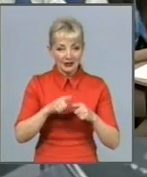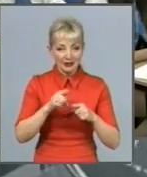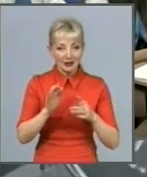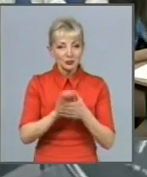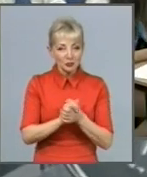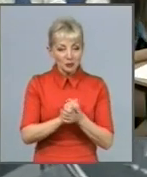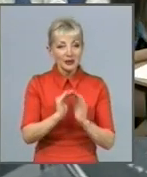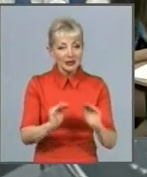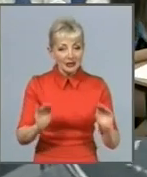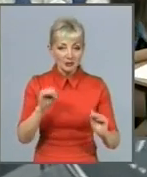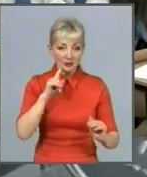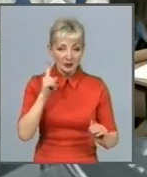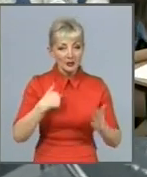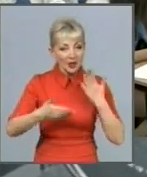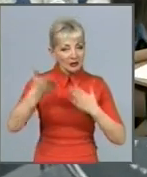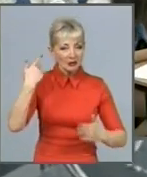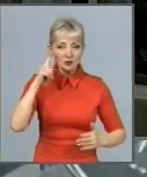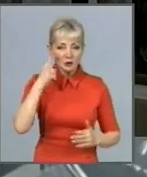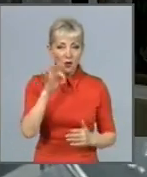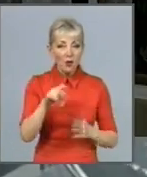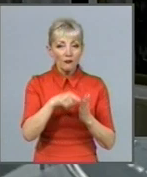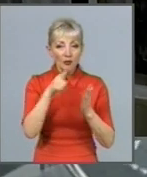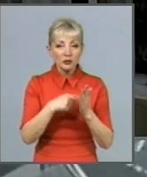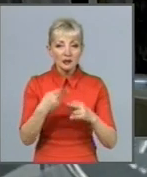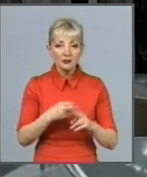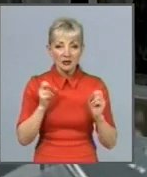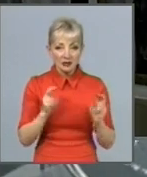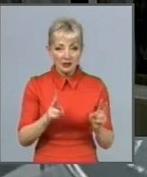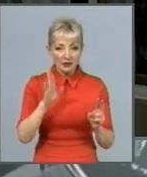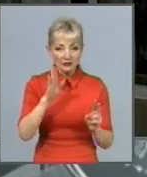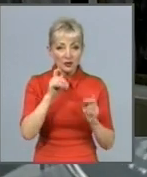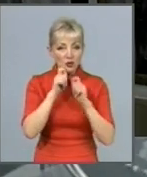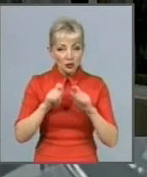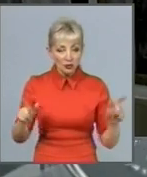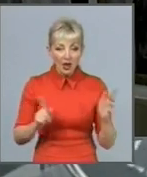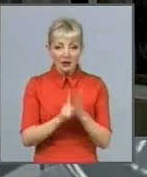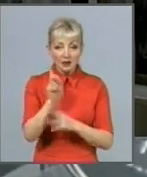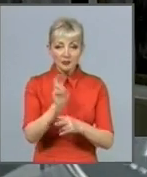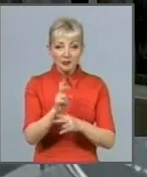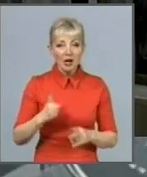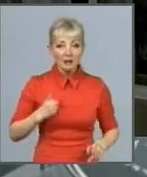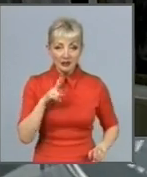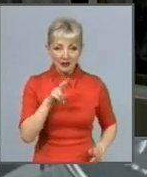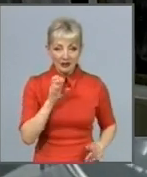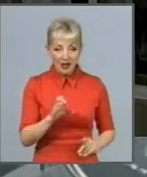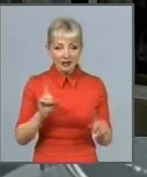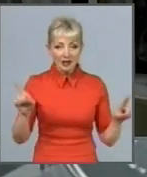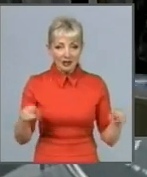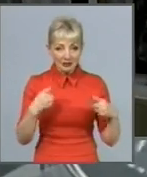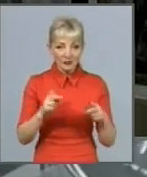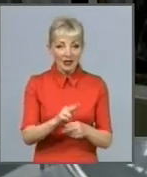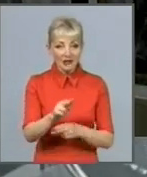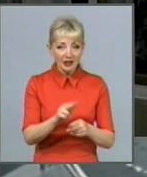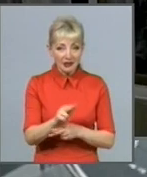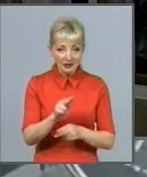питаннями безпечності в ученицькій середі, тому почали посещати мастер-клас, організовувати тренинги для хлопців школьного віку.